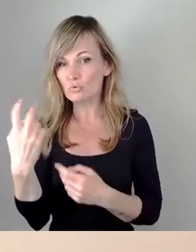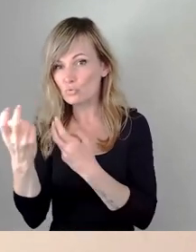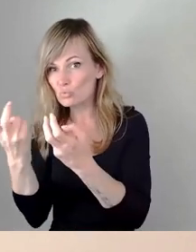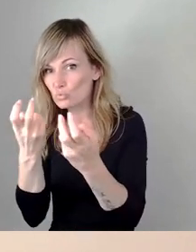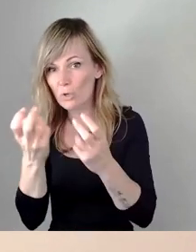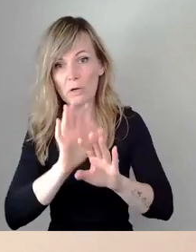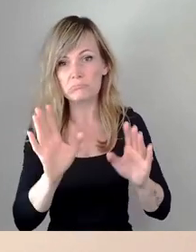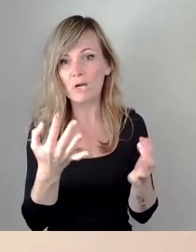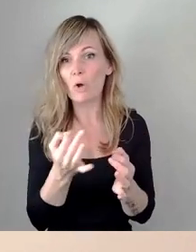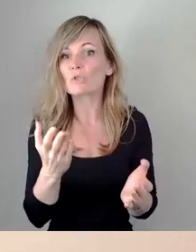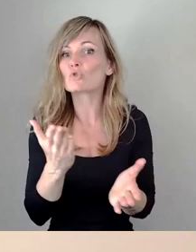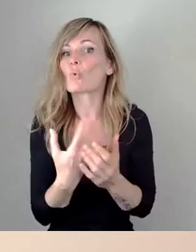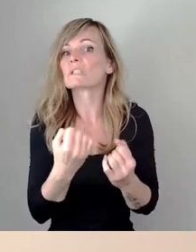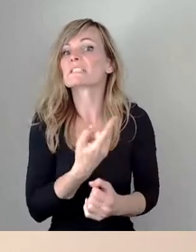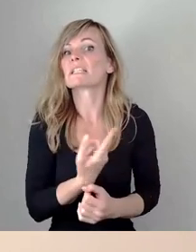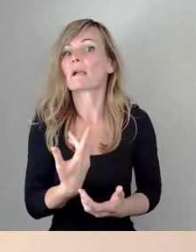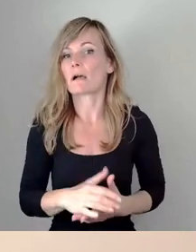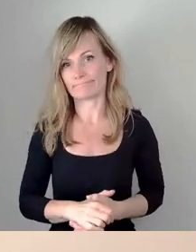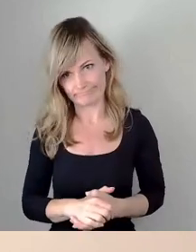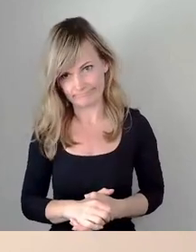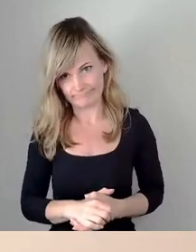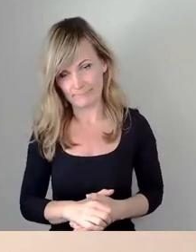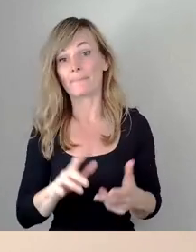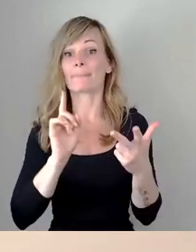ganz ruhig bleiben.